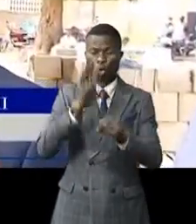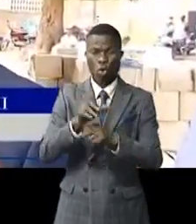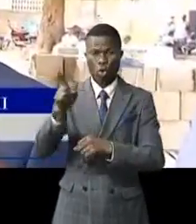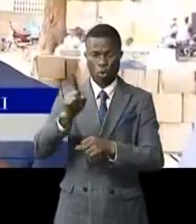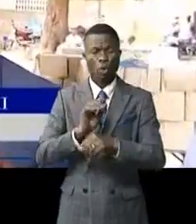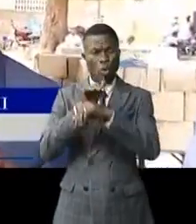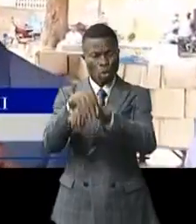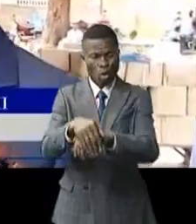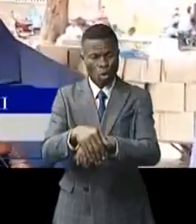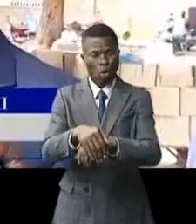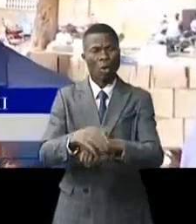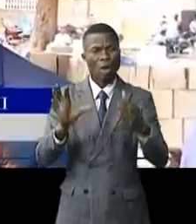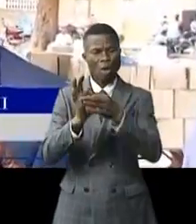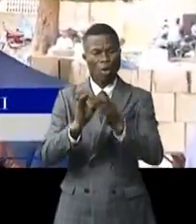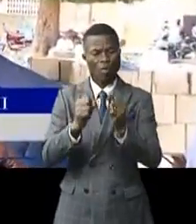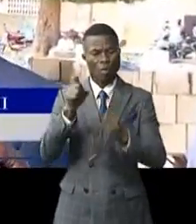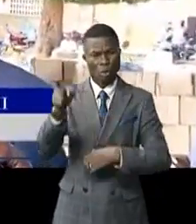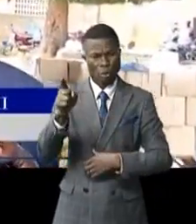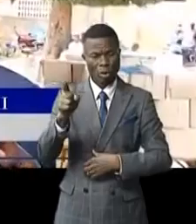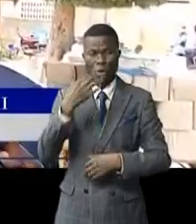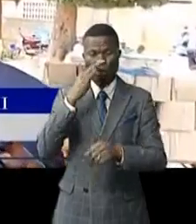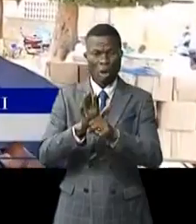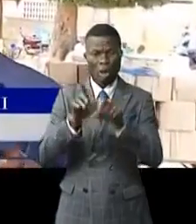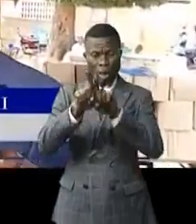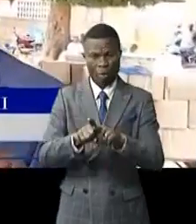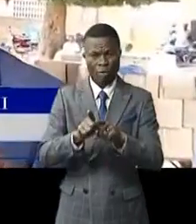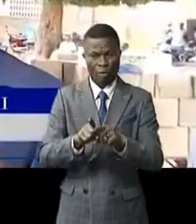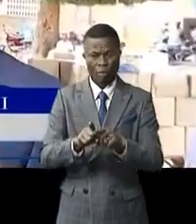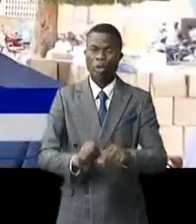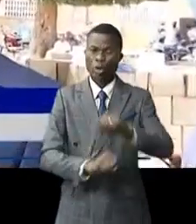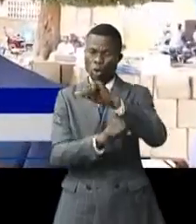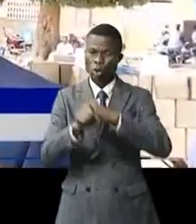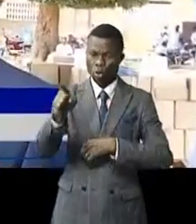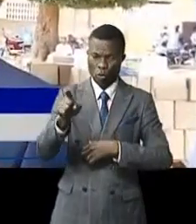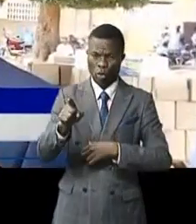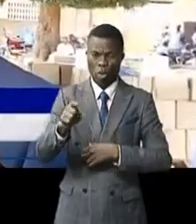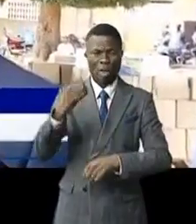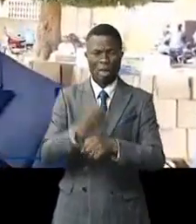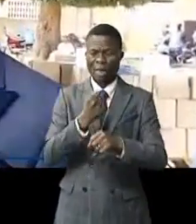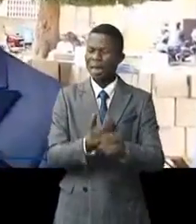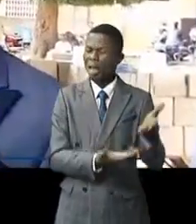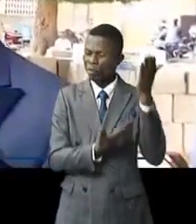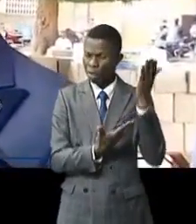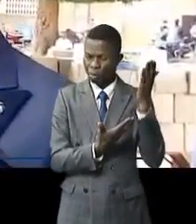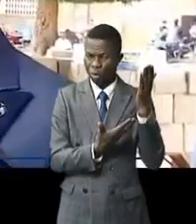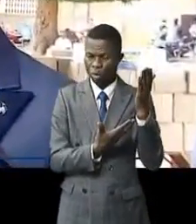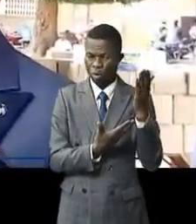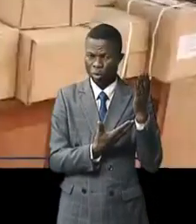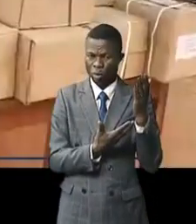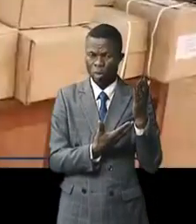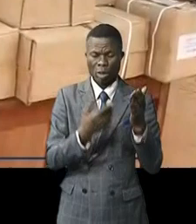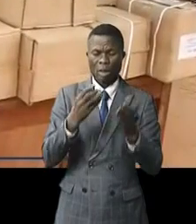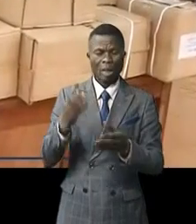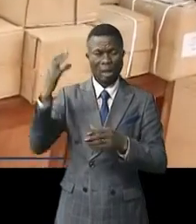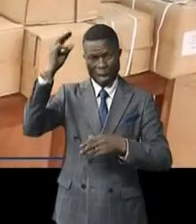notre attachement indéfectible et lui rassurons notre accompagnement dans cette mission sinon de confier.